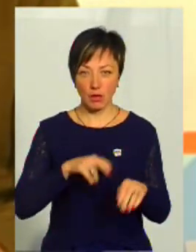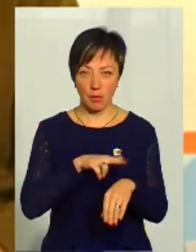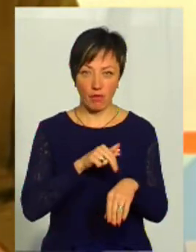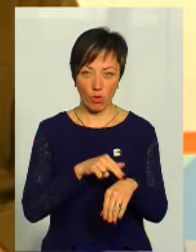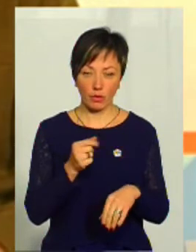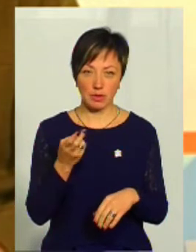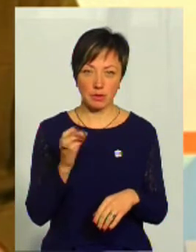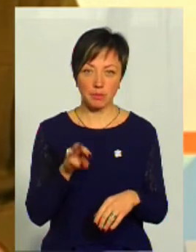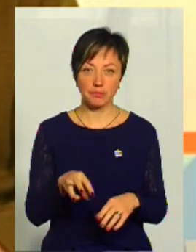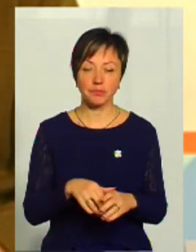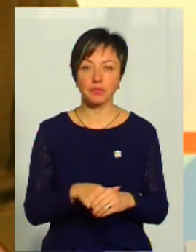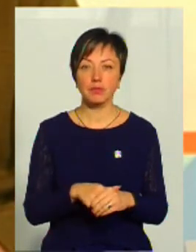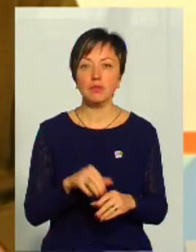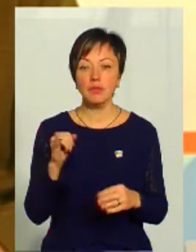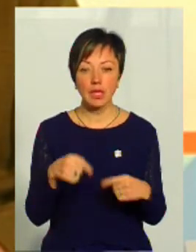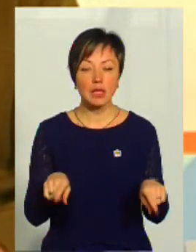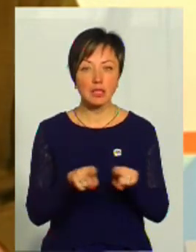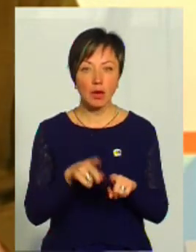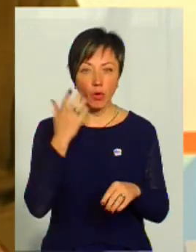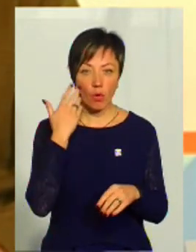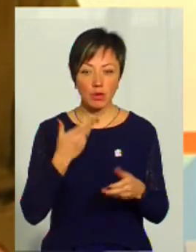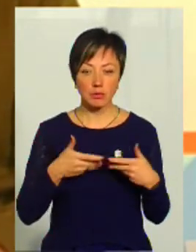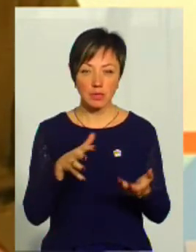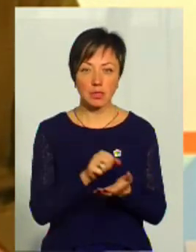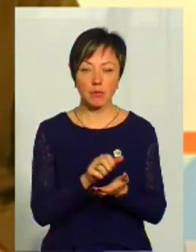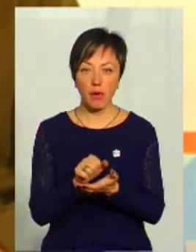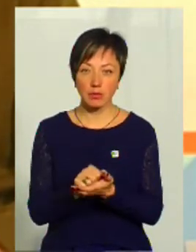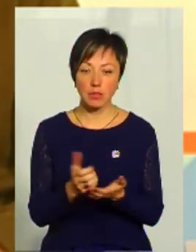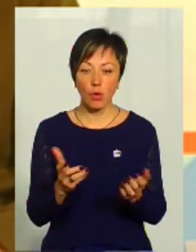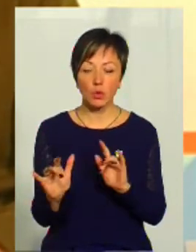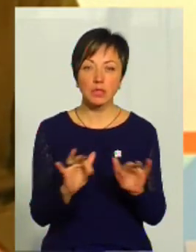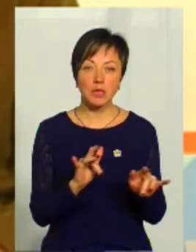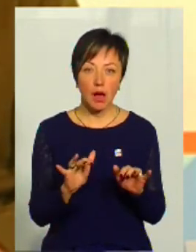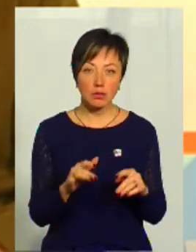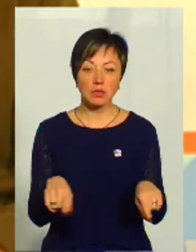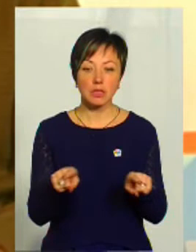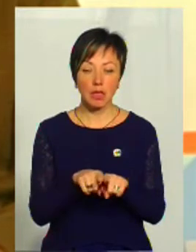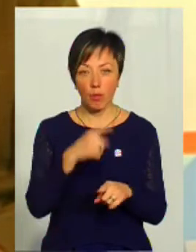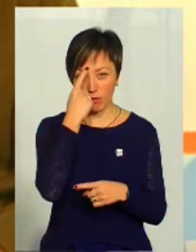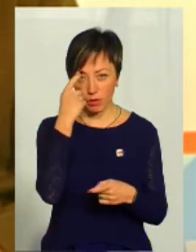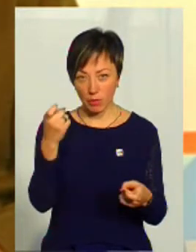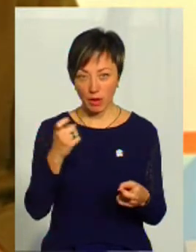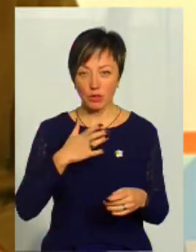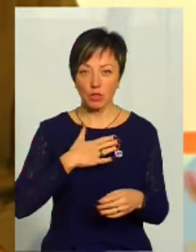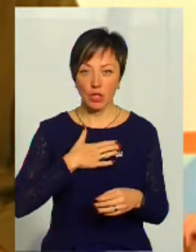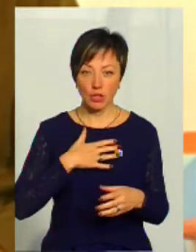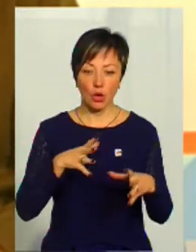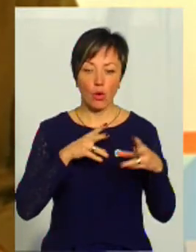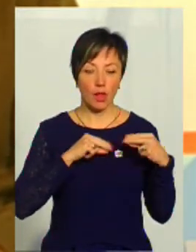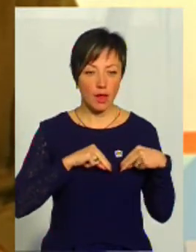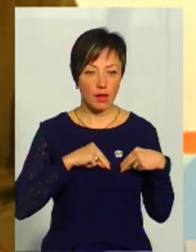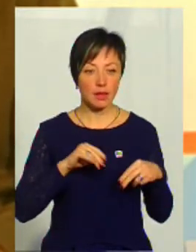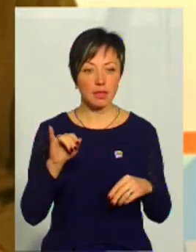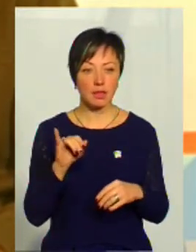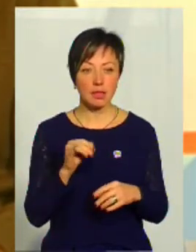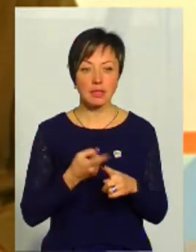правоохоронцям. І так само, коли ми займаємося якоюсь діяльністю, ми так само повідомляємо наших колег,